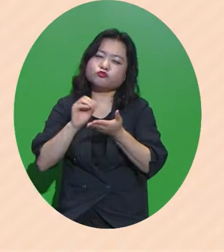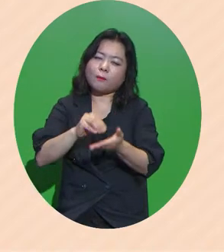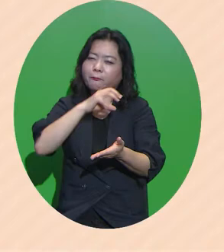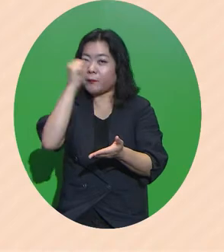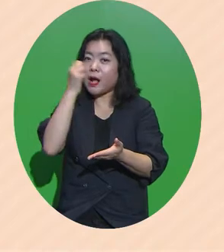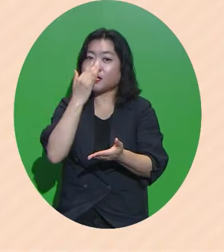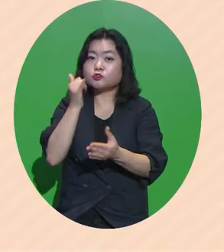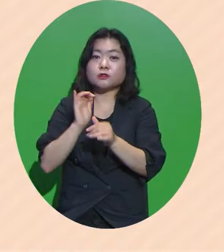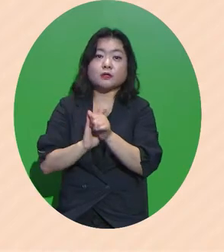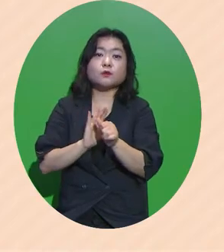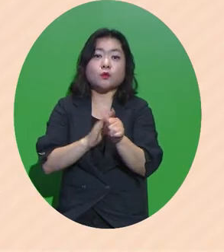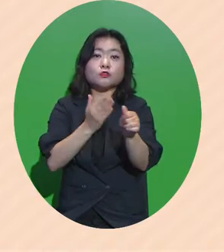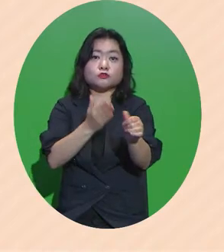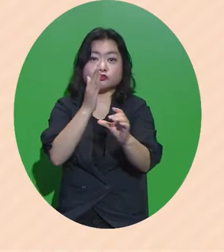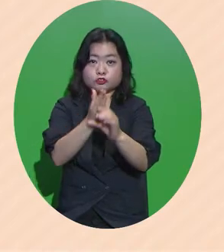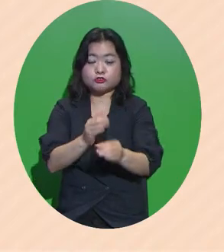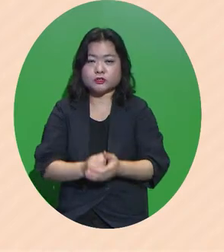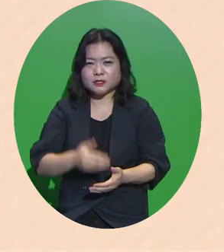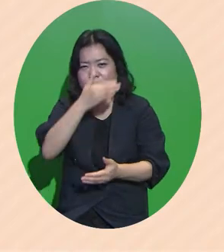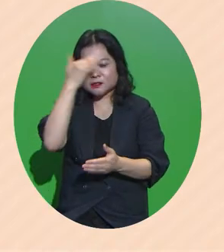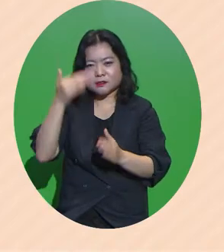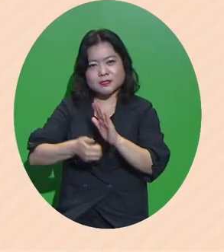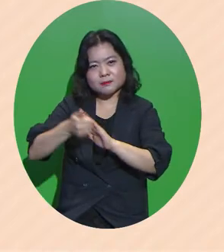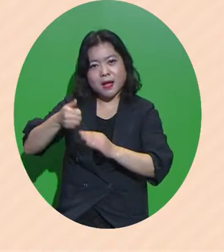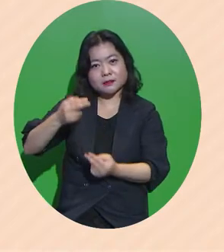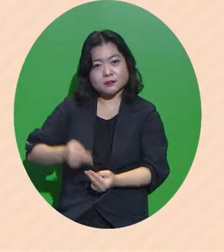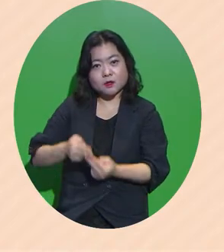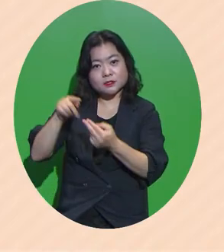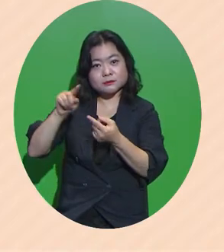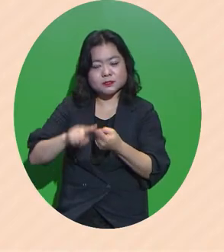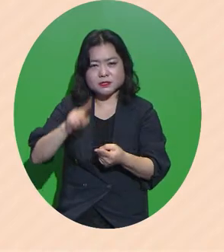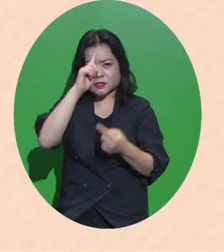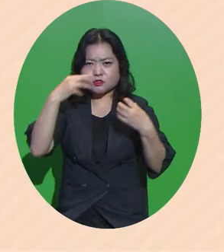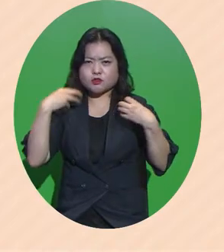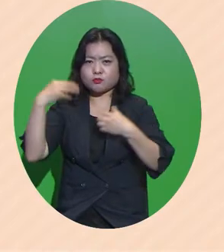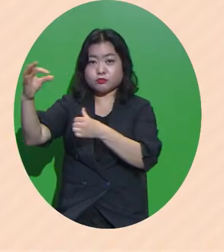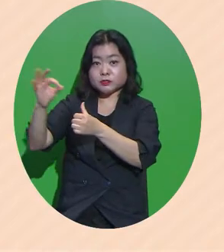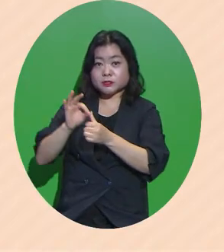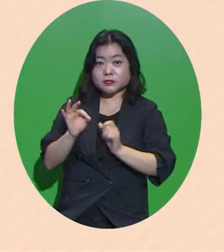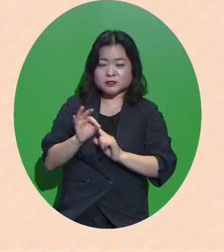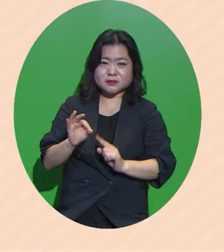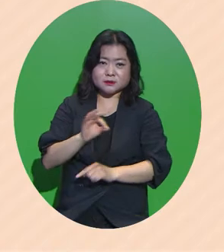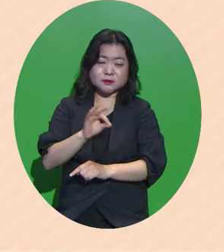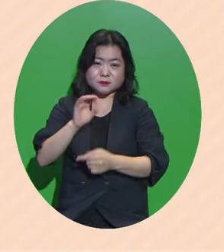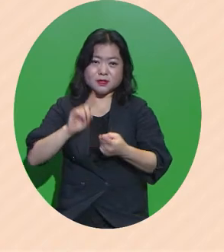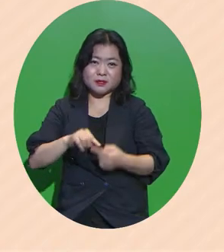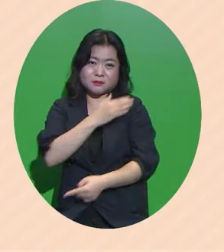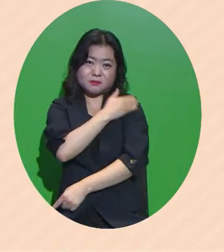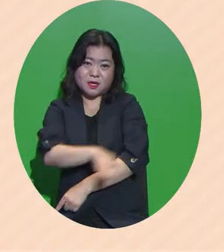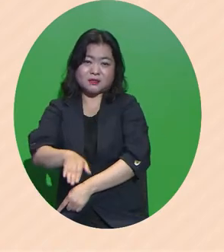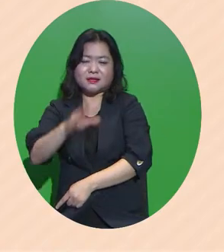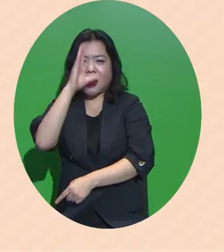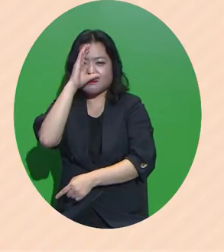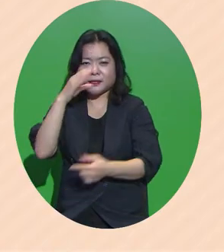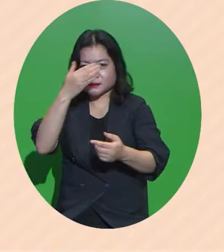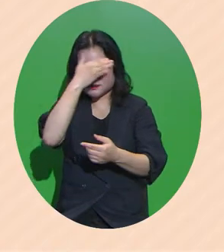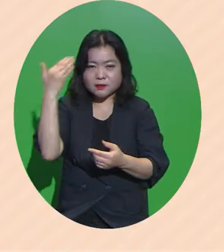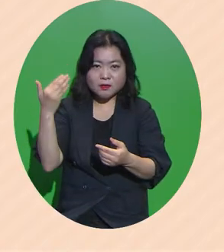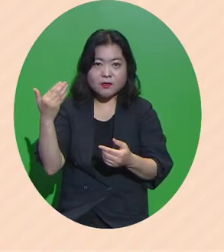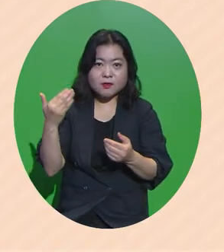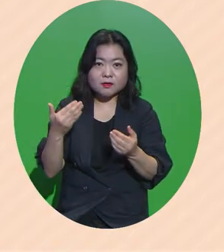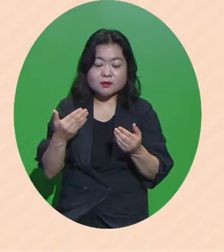있도록 돕고 있습니다 청년희망적금은 정부 지원의 사각지대에 있는 아르바이트 청년과